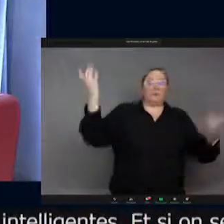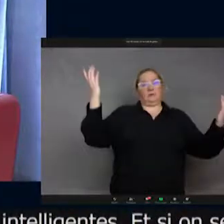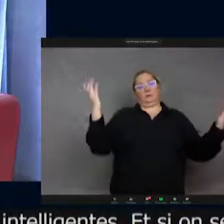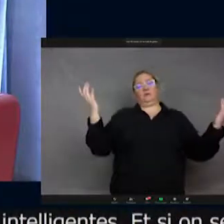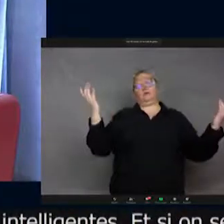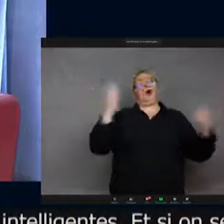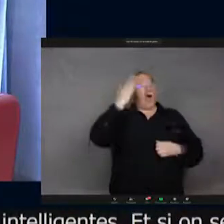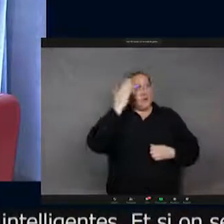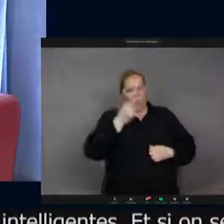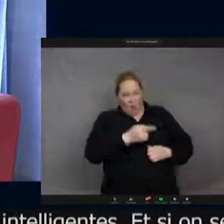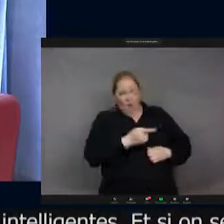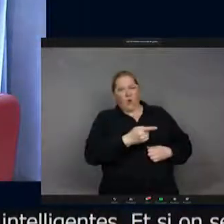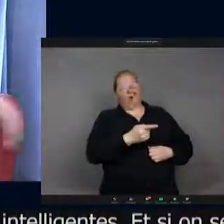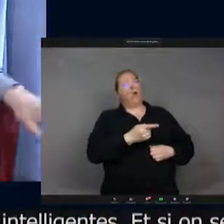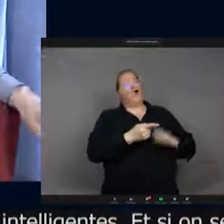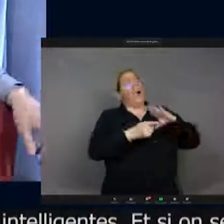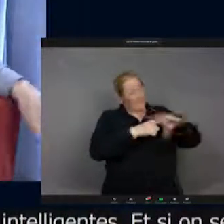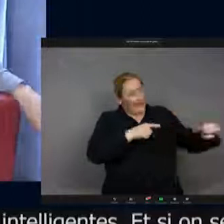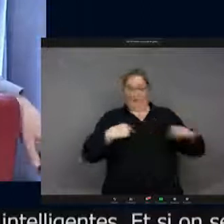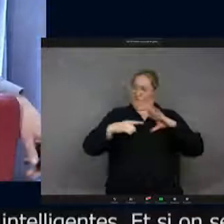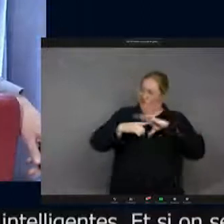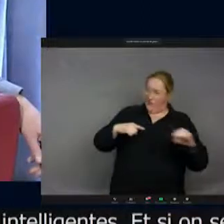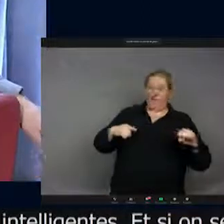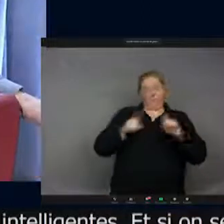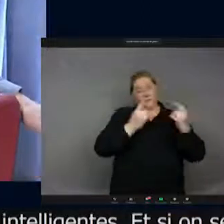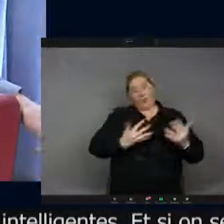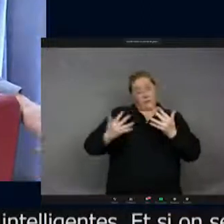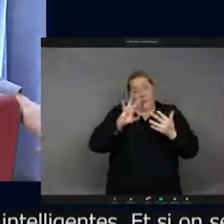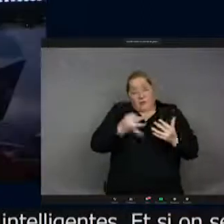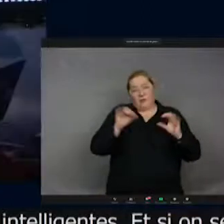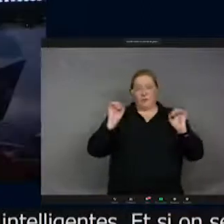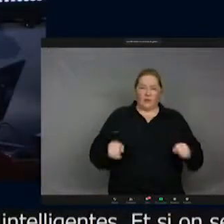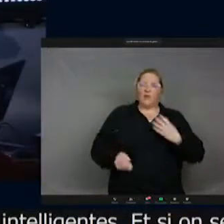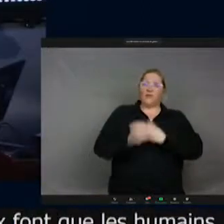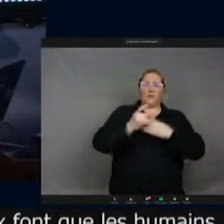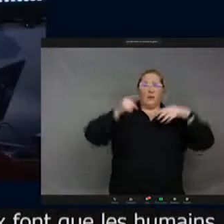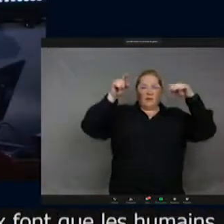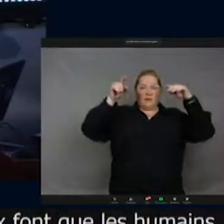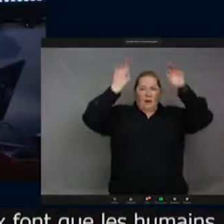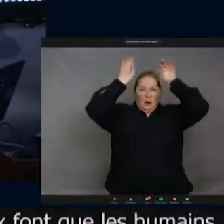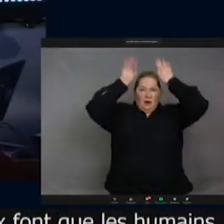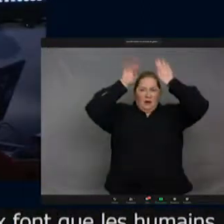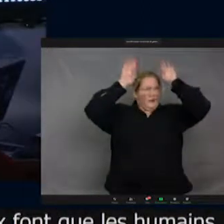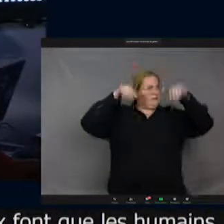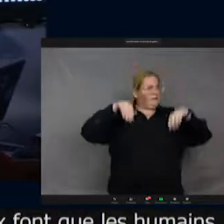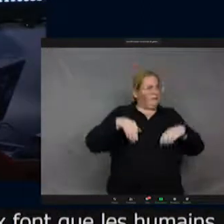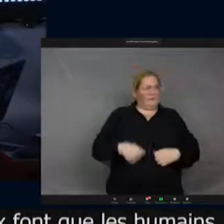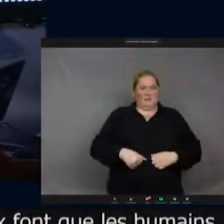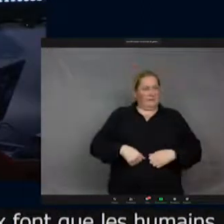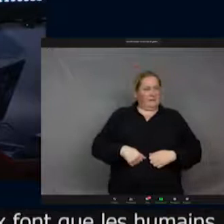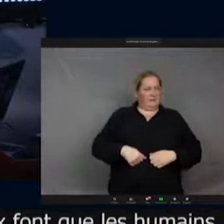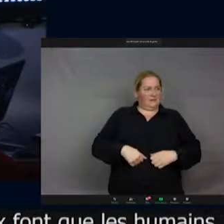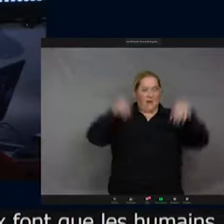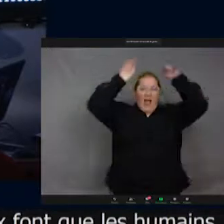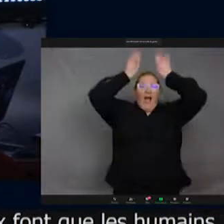font, que les humains font, il y a aussi compter. Sauf l'âne, là, qui comptait, ça, c'était un aux. Bon, on en reparlera. Le